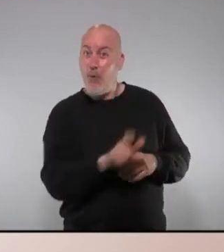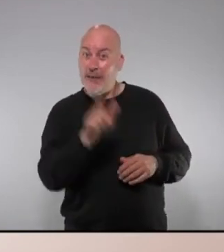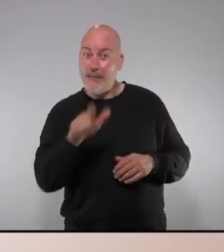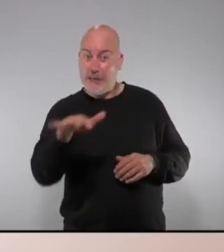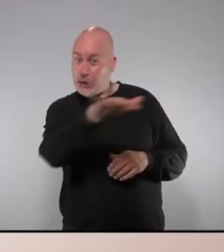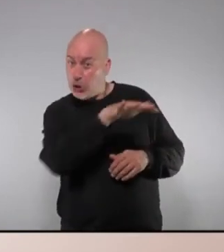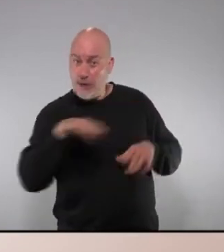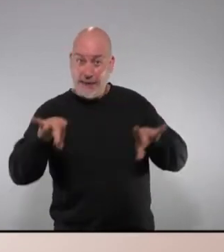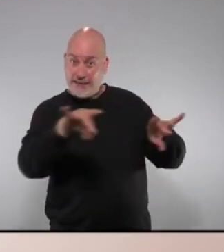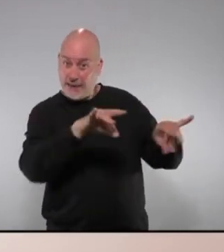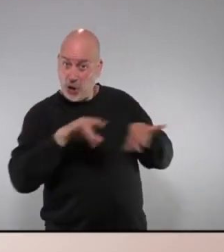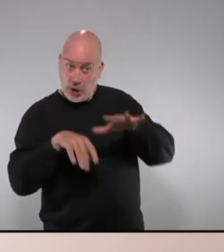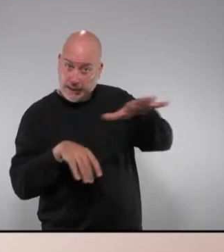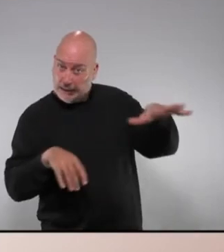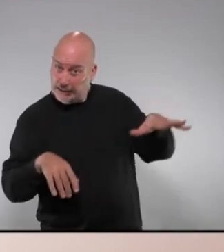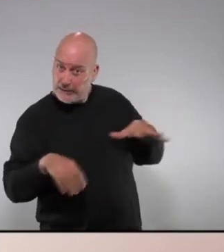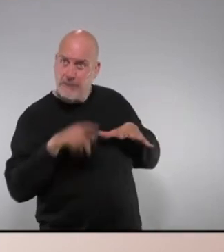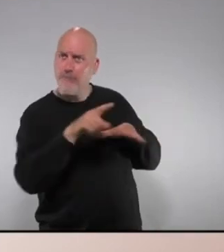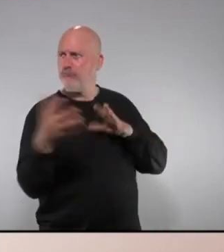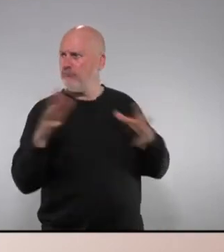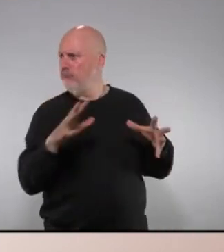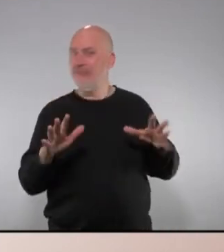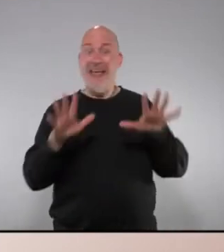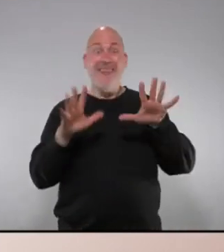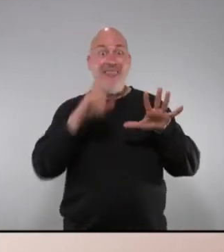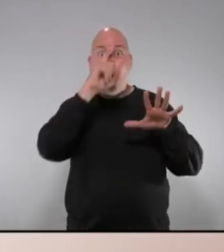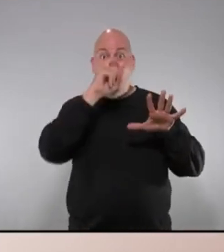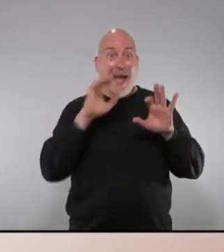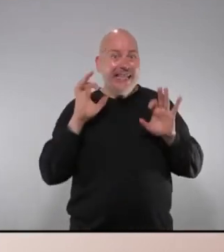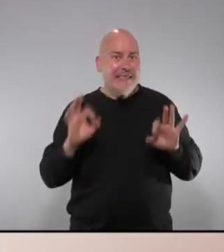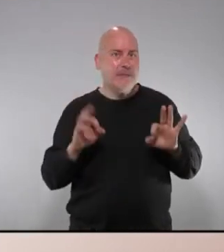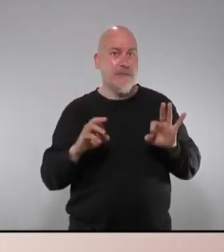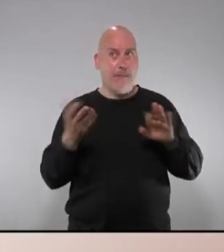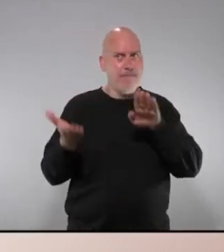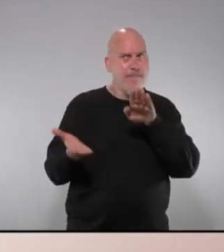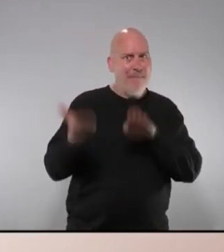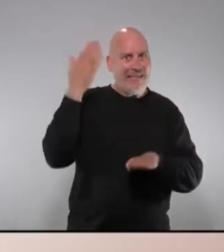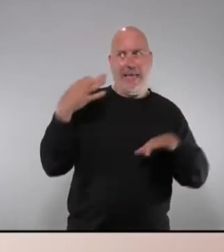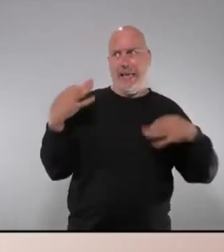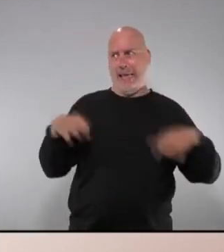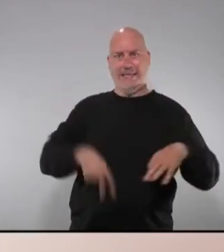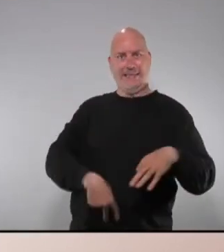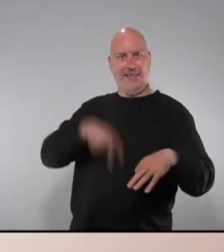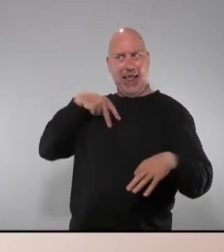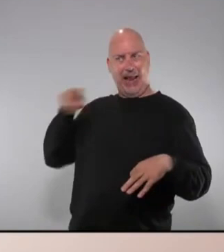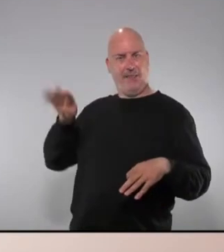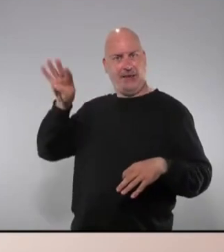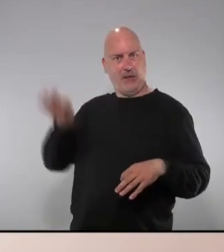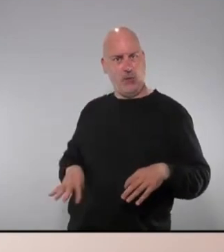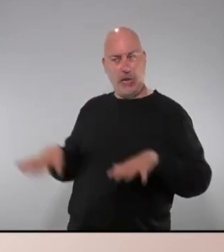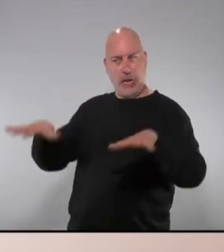seu territori està com una mitjana de 10 anys per sobre de l'embelliment general de Catalunya això és un criteri objectiu i objectivable